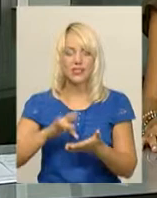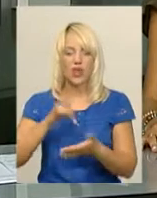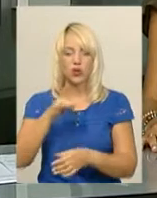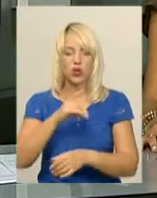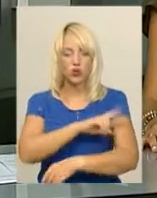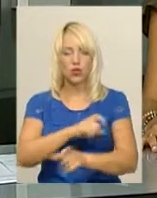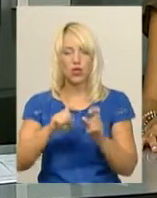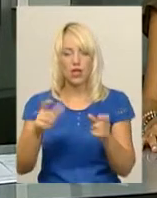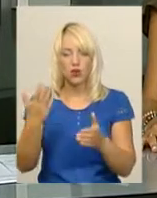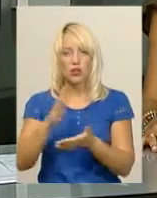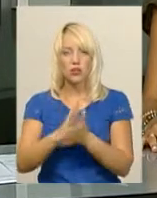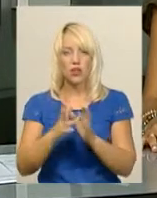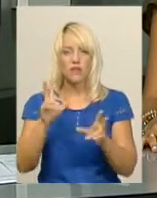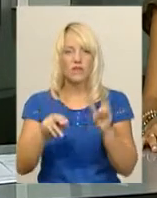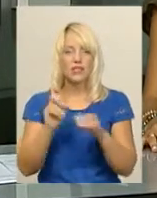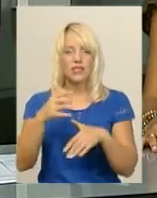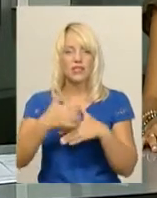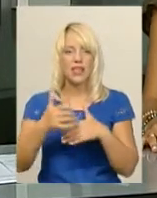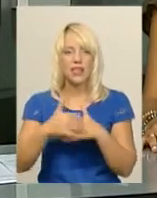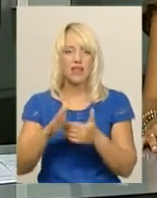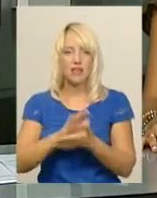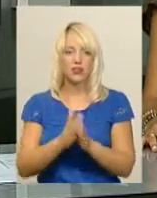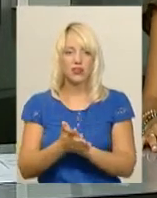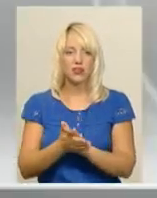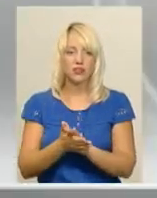Його стан медики розцінюють як середньої важкості.